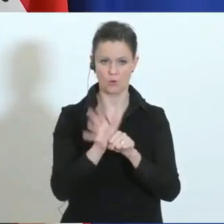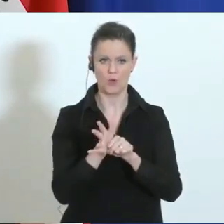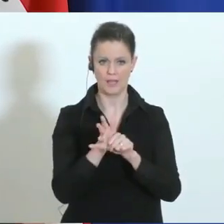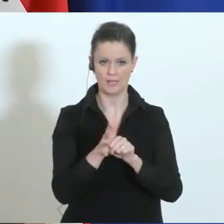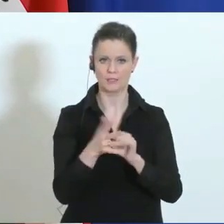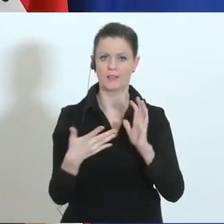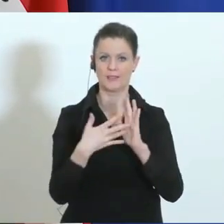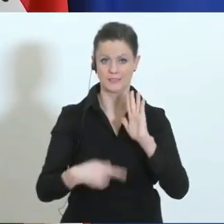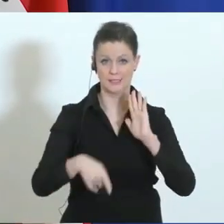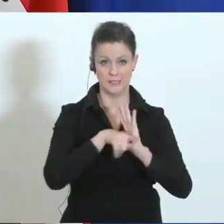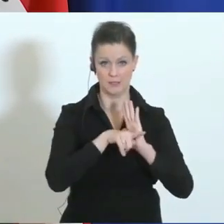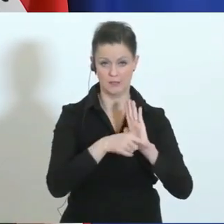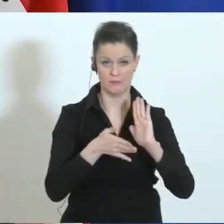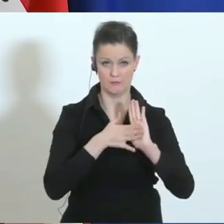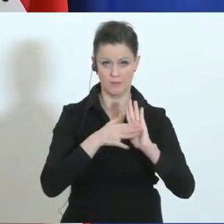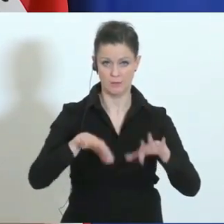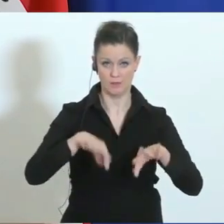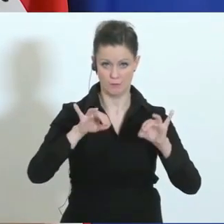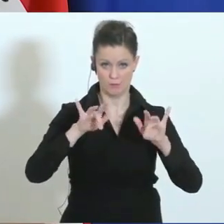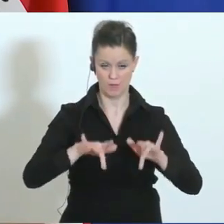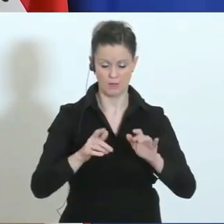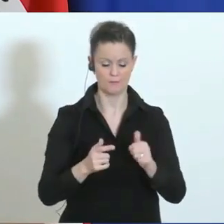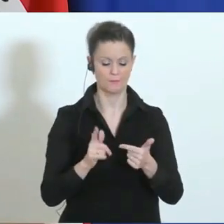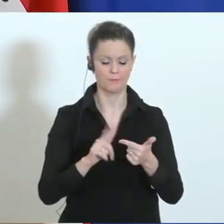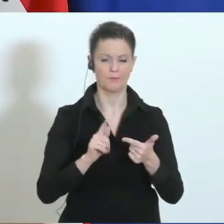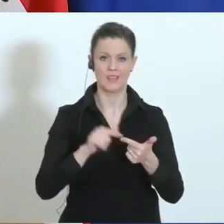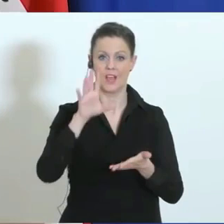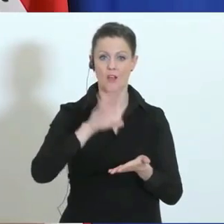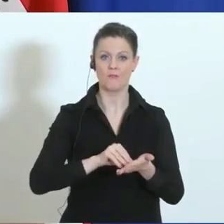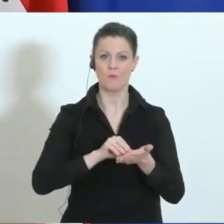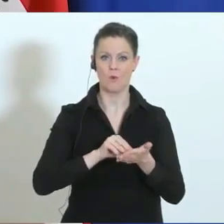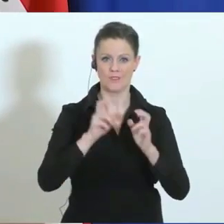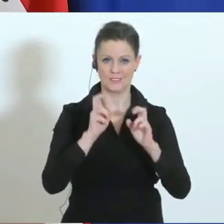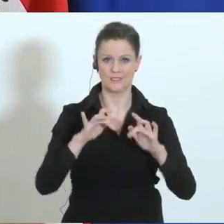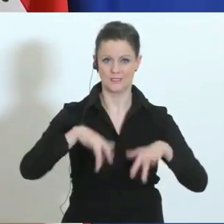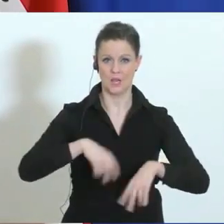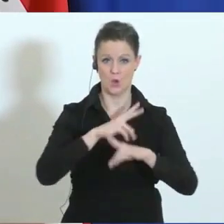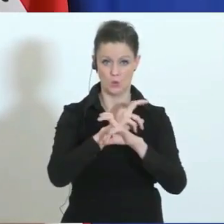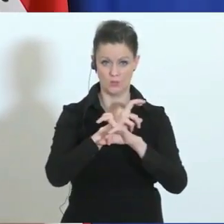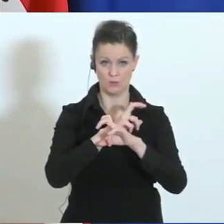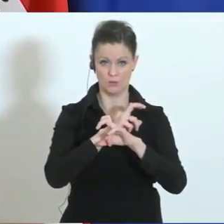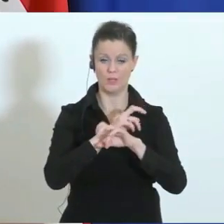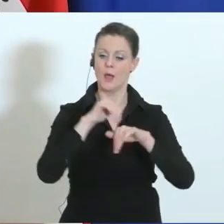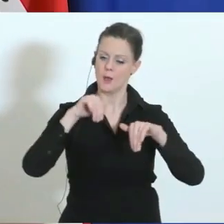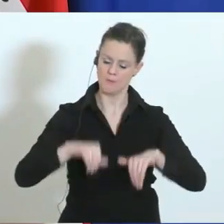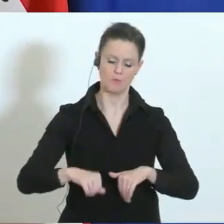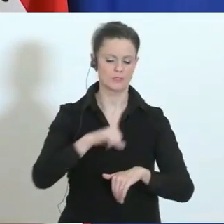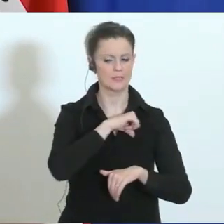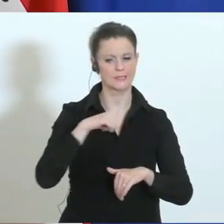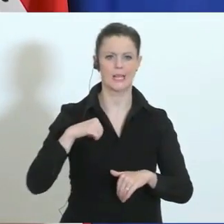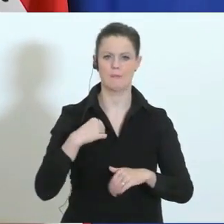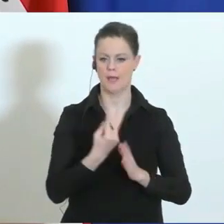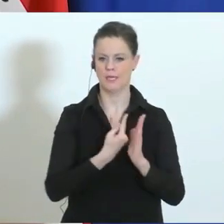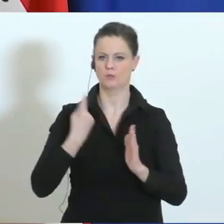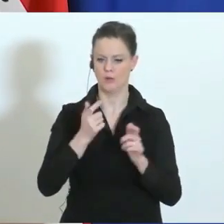negativ Befund nachweist. Auf der anderen Seite, wenn man einen Wohnsitz hat in unserem Land, sich selbst isolieren muss, 14 Tage lang.